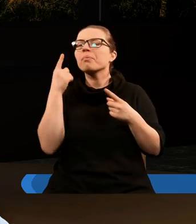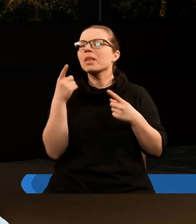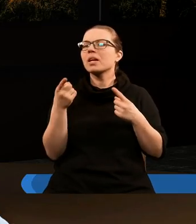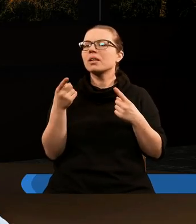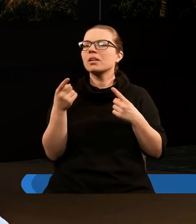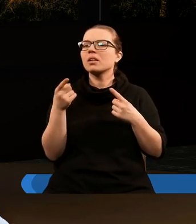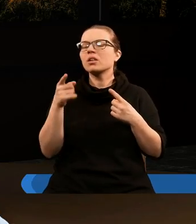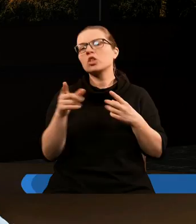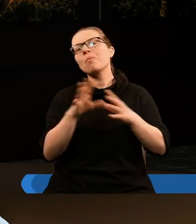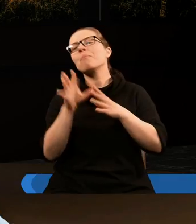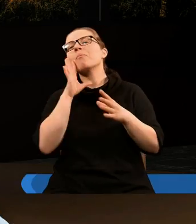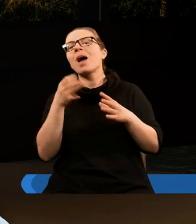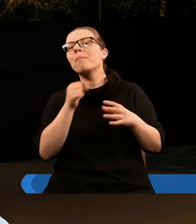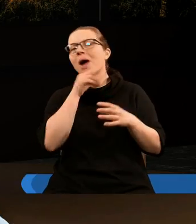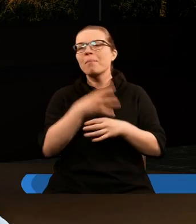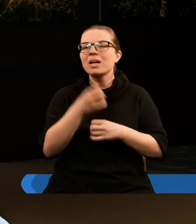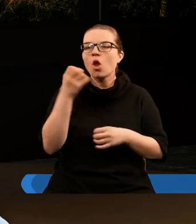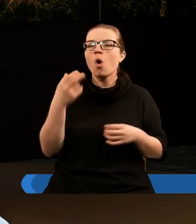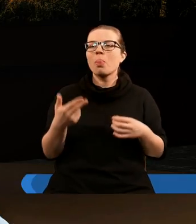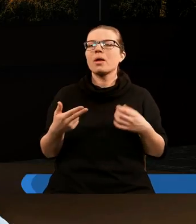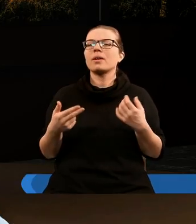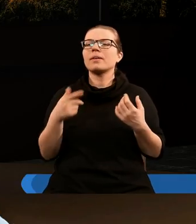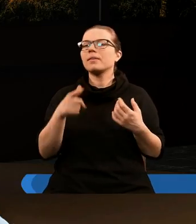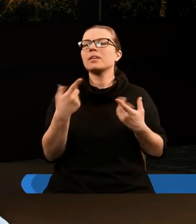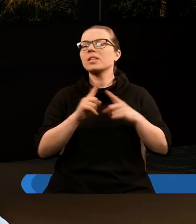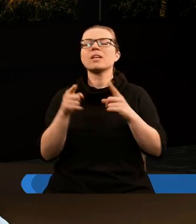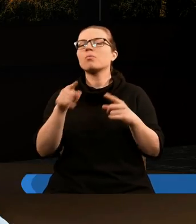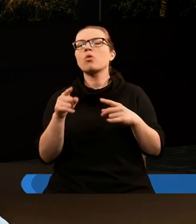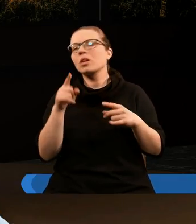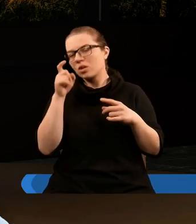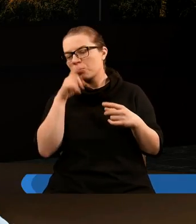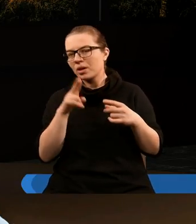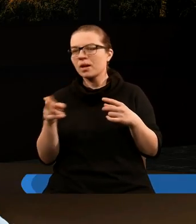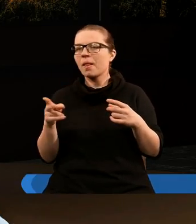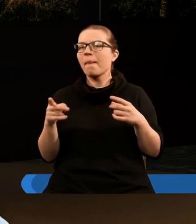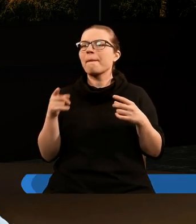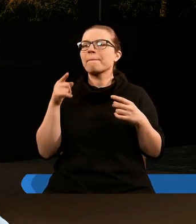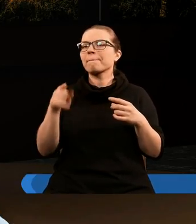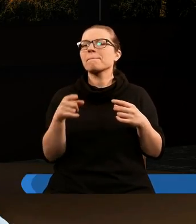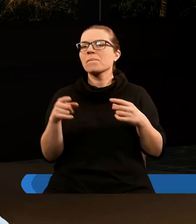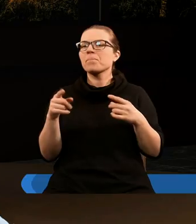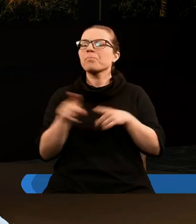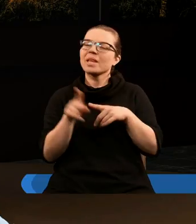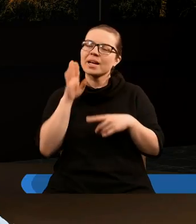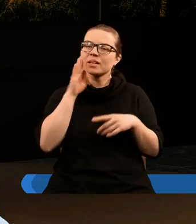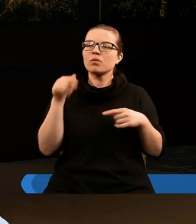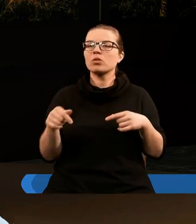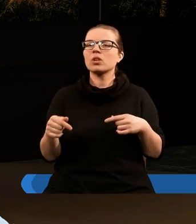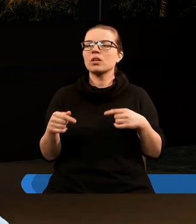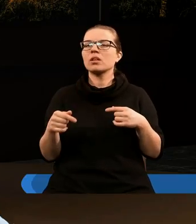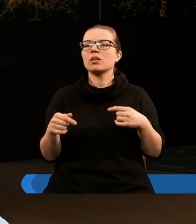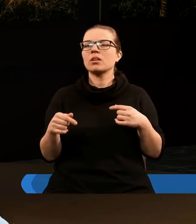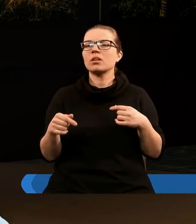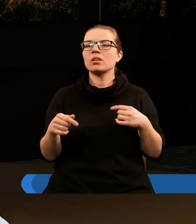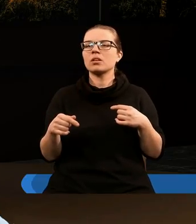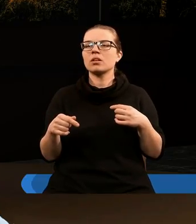Wielki Babilon, to raczej nie symbolizuje ona Iraku. Bo jeśli Babilon, to Irak. I tak samo tutaj. Raczej nie